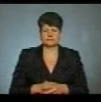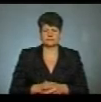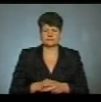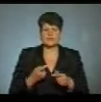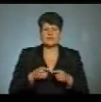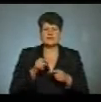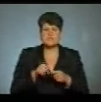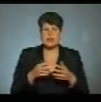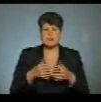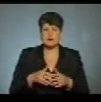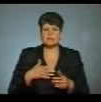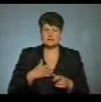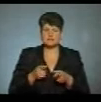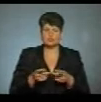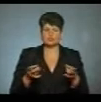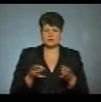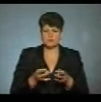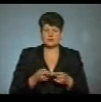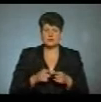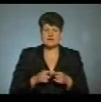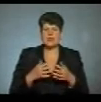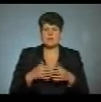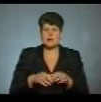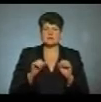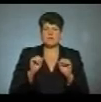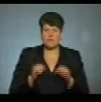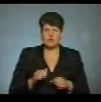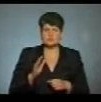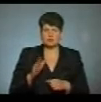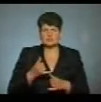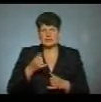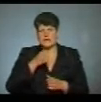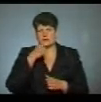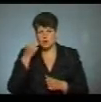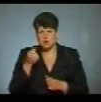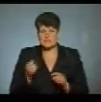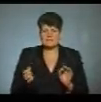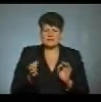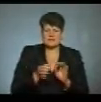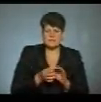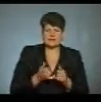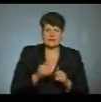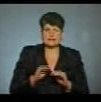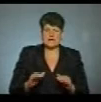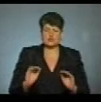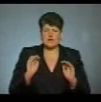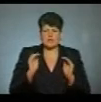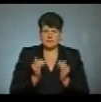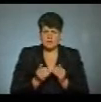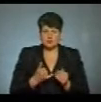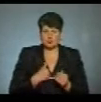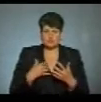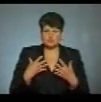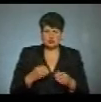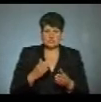Цей апарат нам дійсно потрібен, тому що цей апарат можна буде як для дорослих, так і під'єднати до дитячої реанімації. А так як у нас